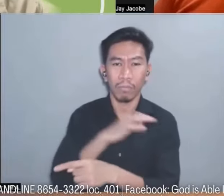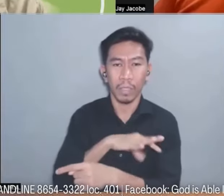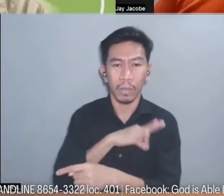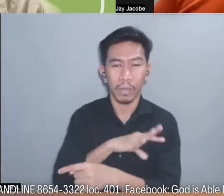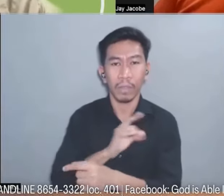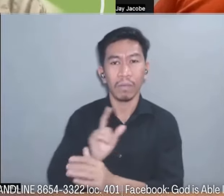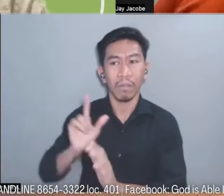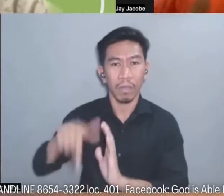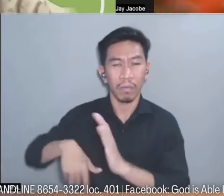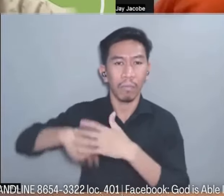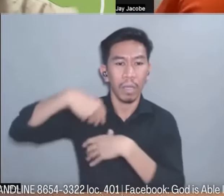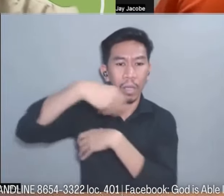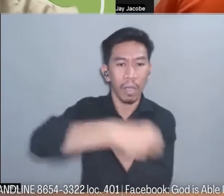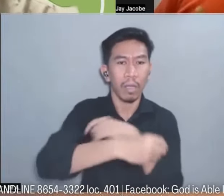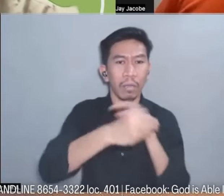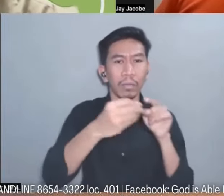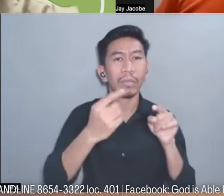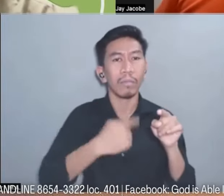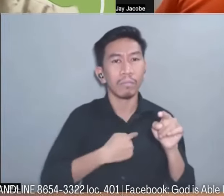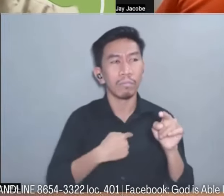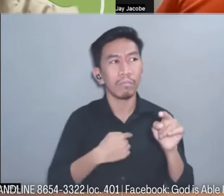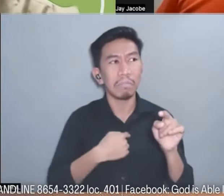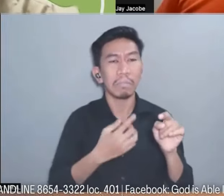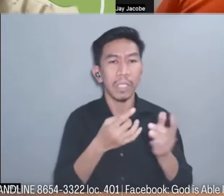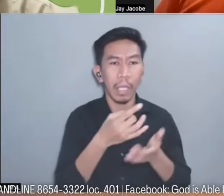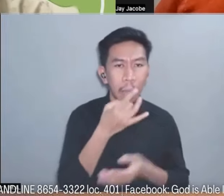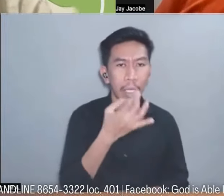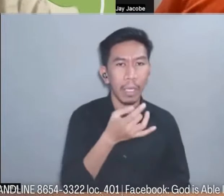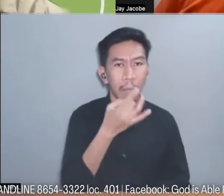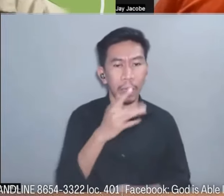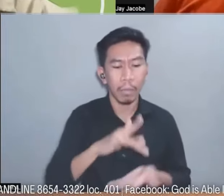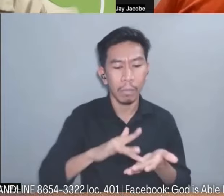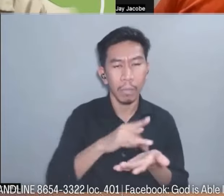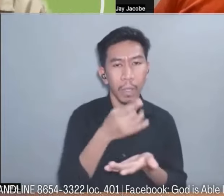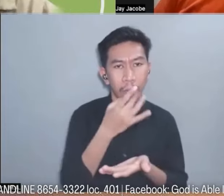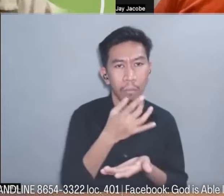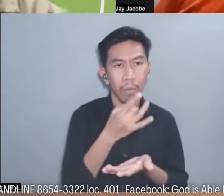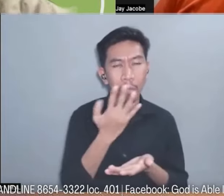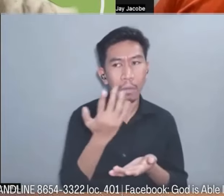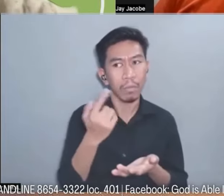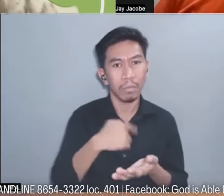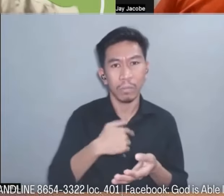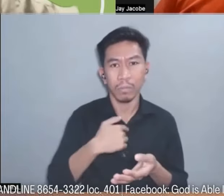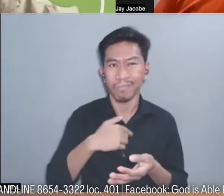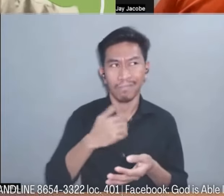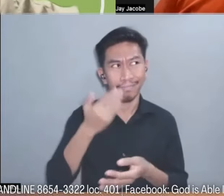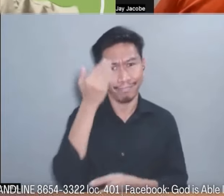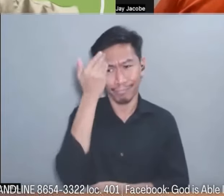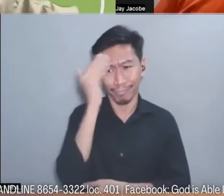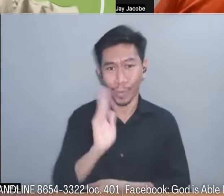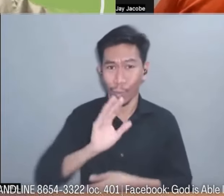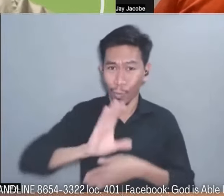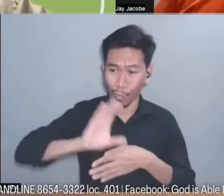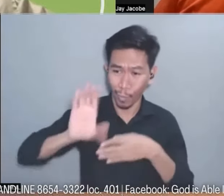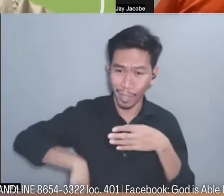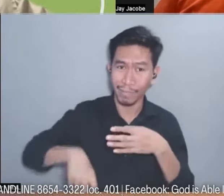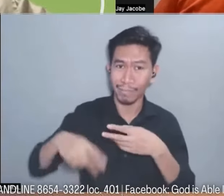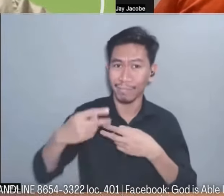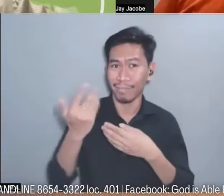di ko po alam kung nakompleto ko po talaga yung treatment doon dahil limitado po yung insurance ko ako po ay nagpagaling